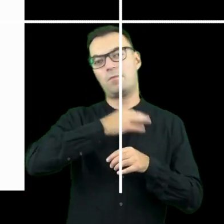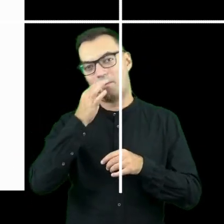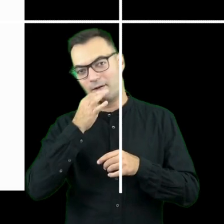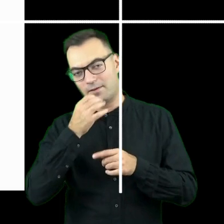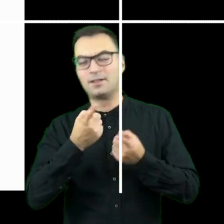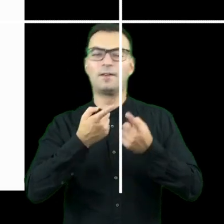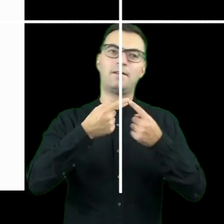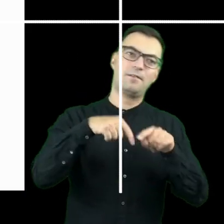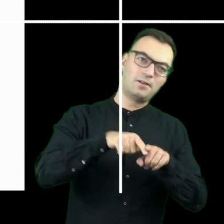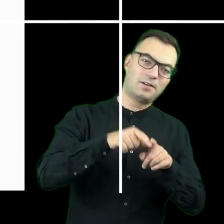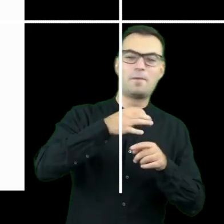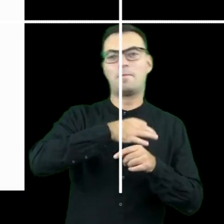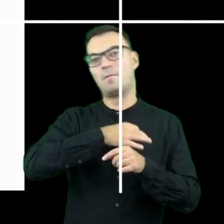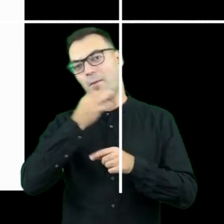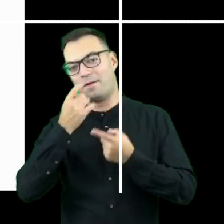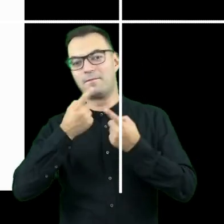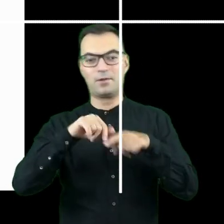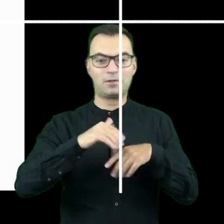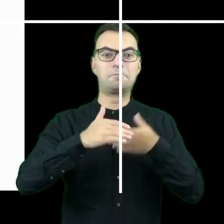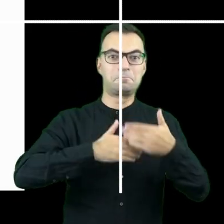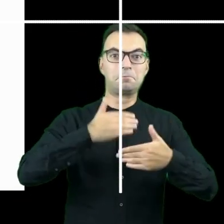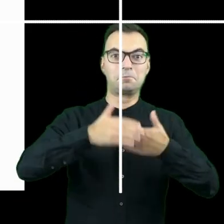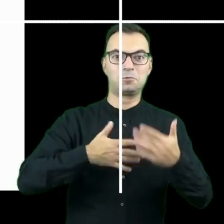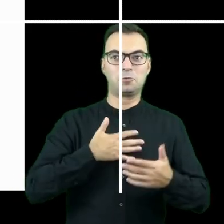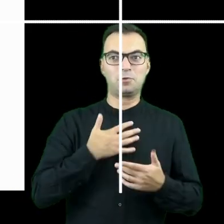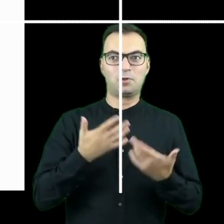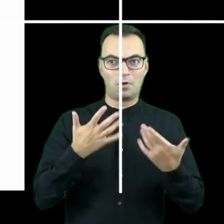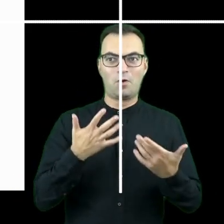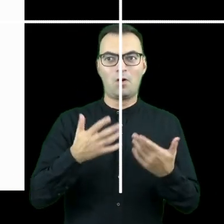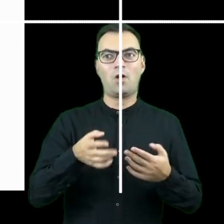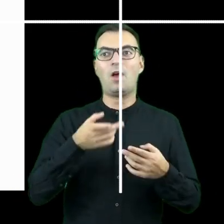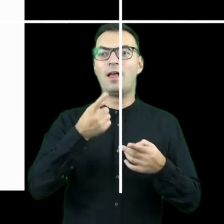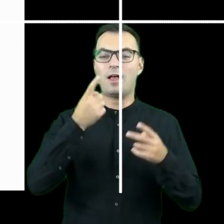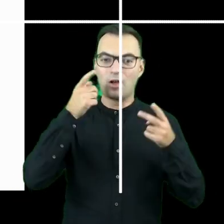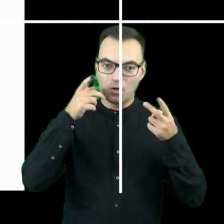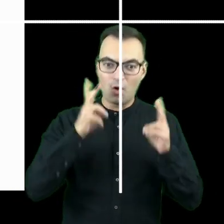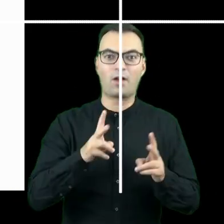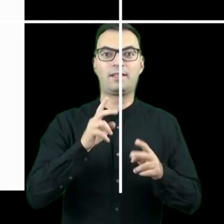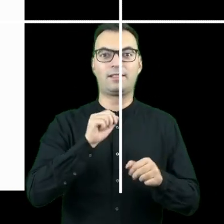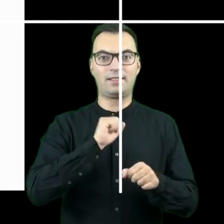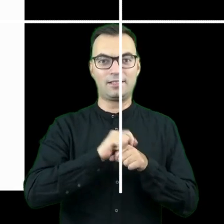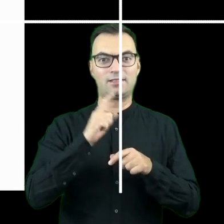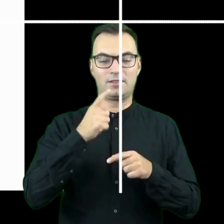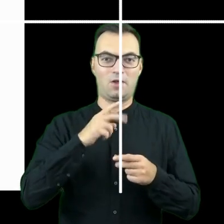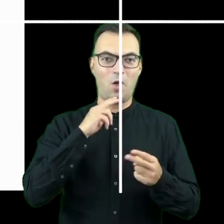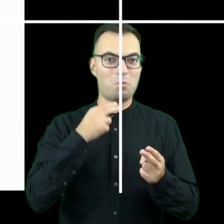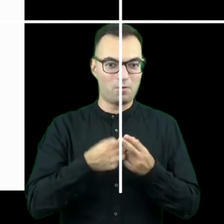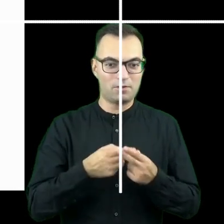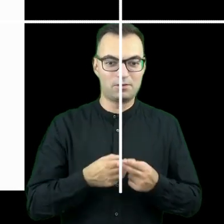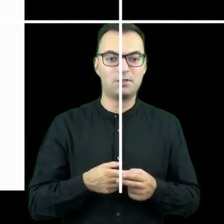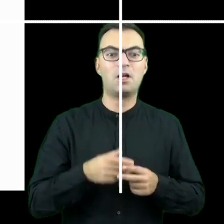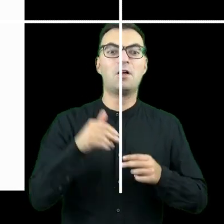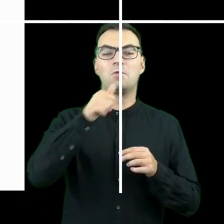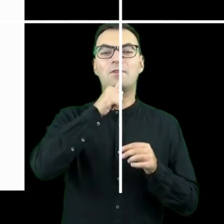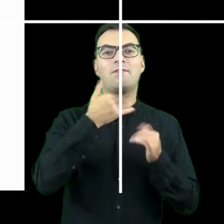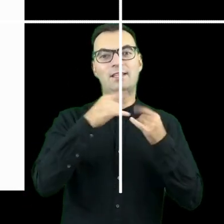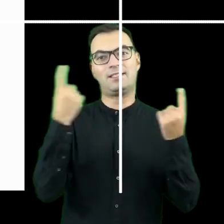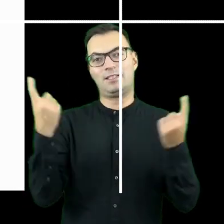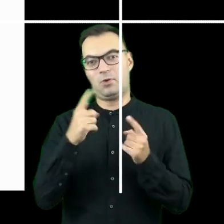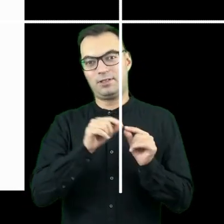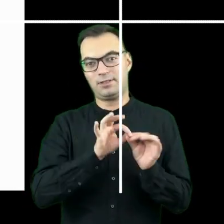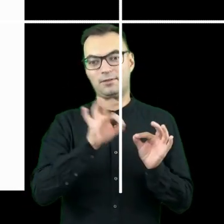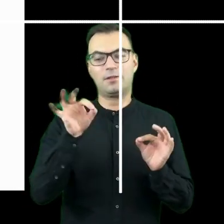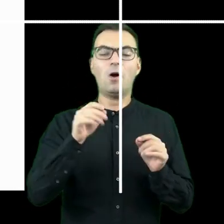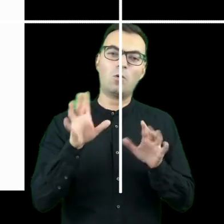realizowanie do nowo, poprawianie itd. Rzeczywiście pozwala Wam zaadresować jeden konkretny obszar. Możecie próbować zastosować to rozwiązanie w nowych sytuacjach, czyli